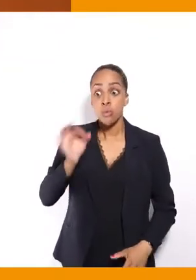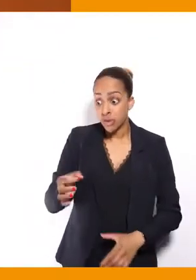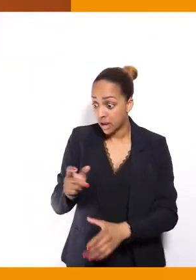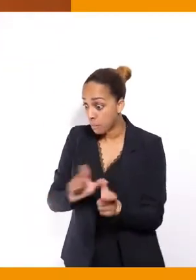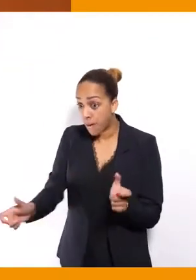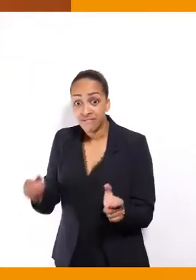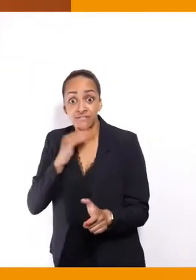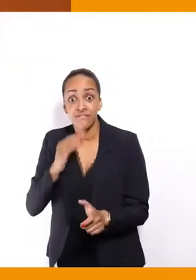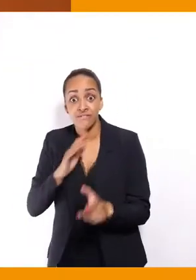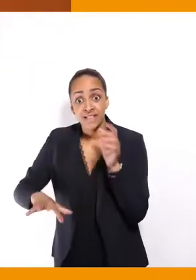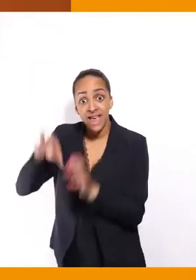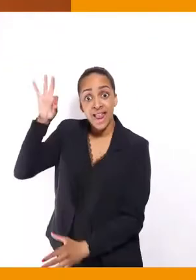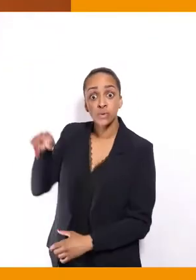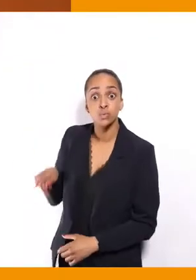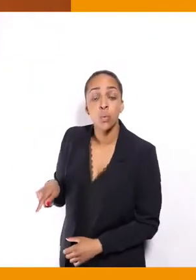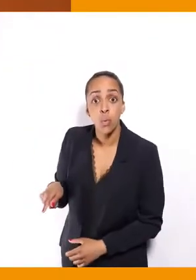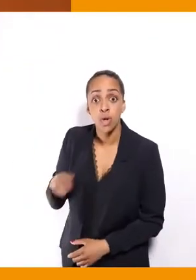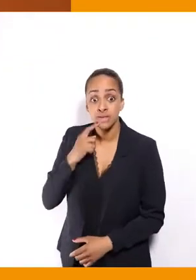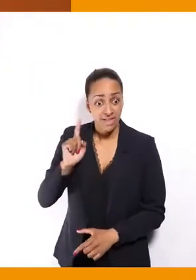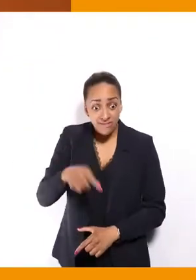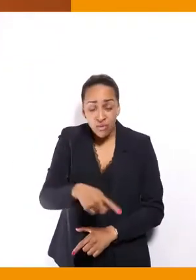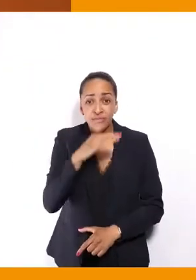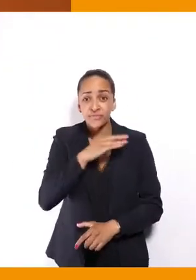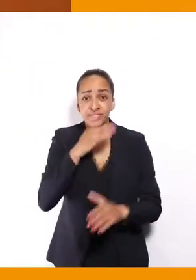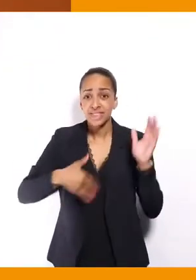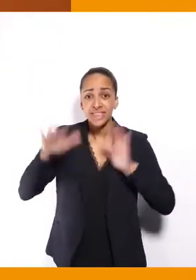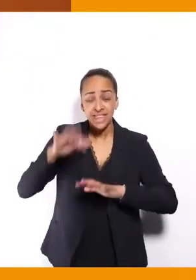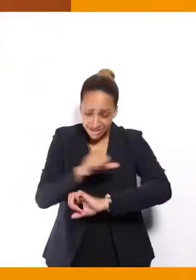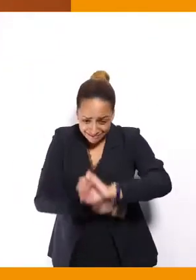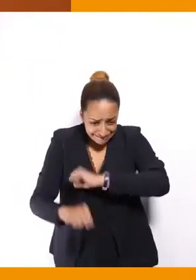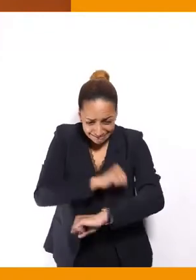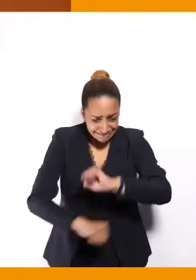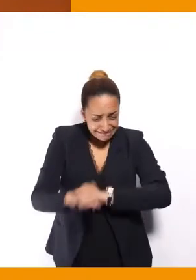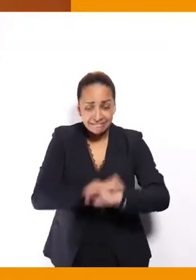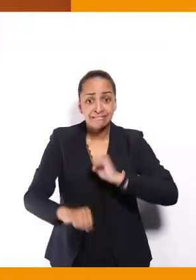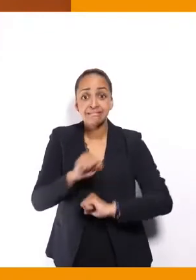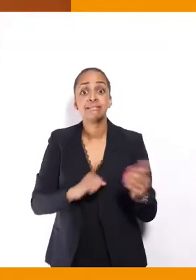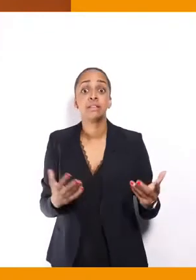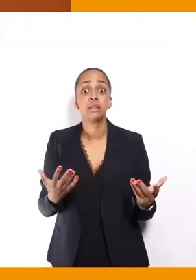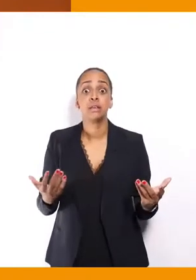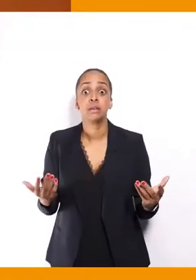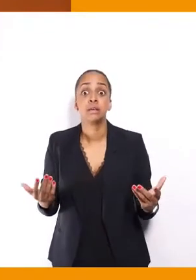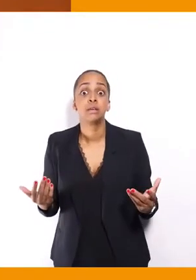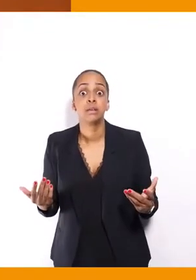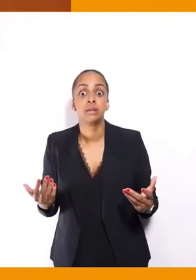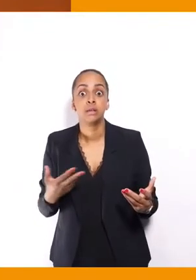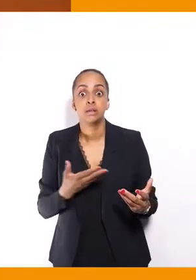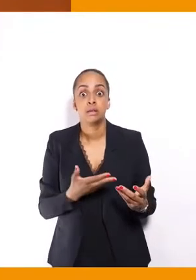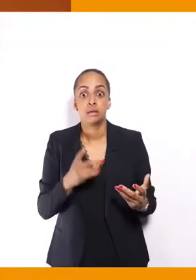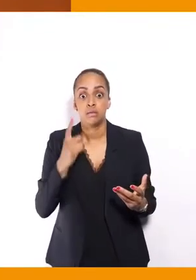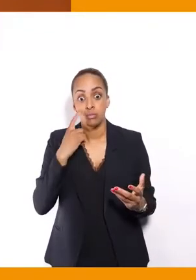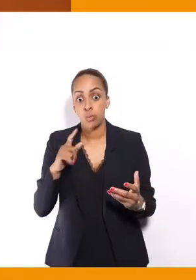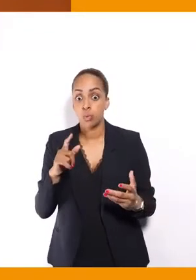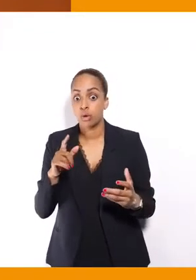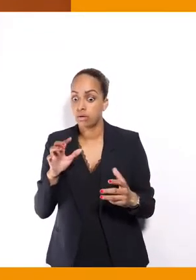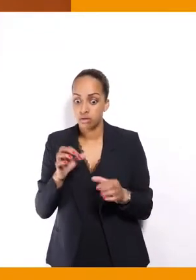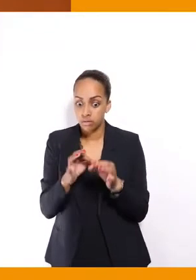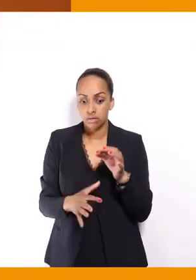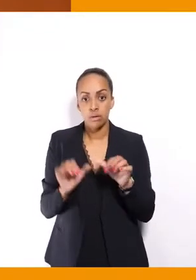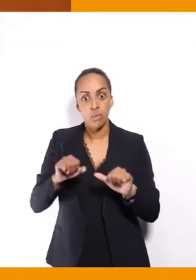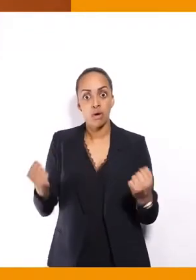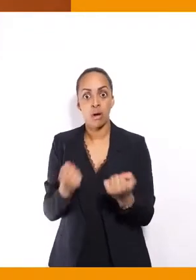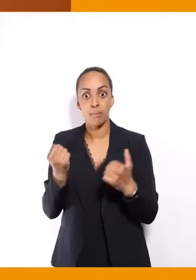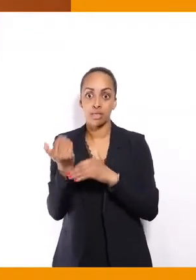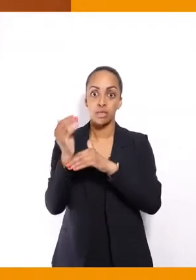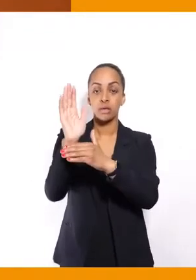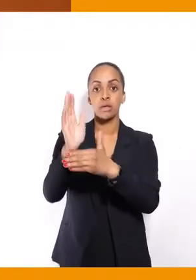en quelques semaines, chaque candidat doit mettre en place très rapidement l'équivalent du PME pour pouvoir faire sa campagne. Donc, c'est